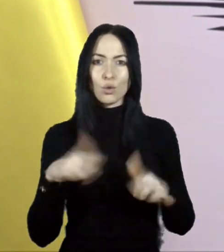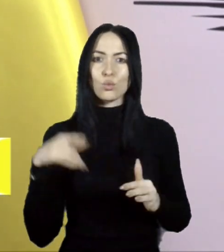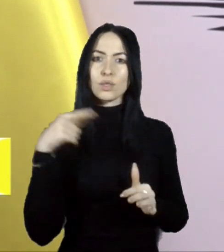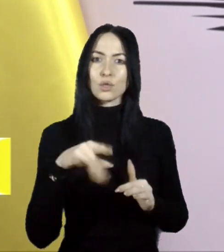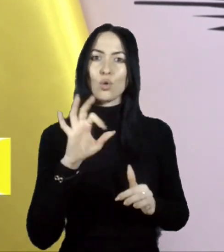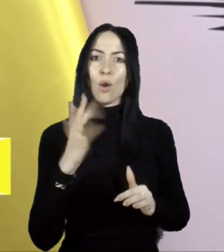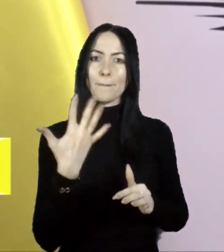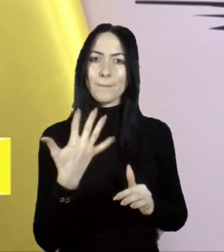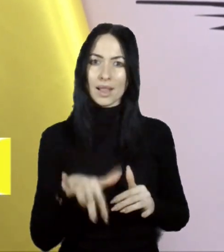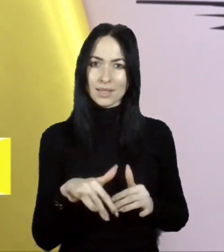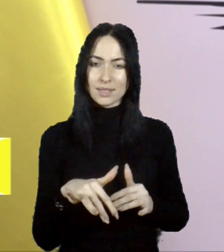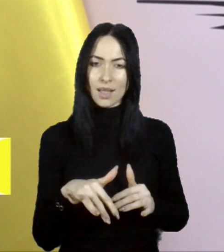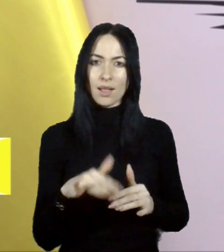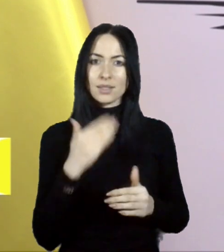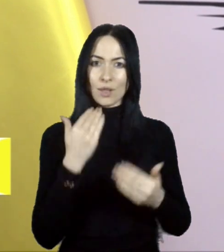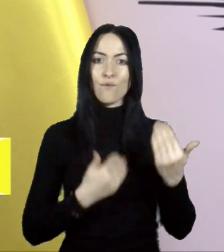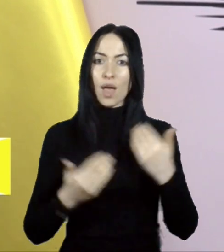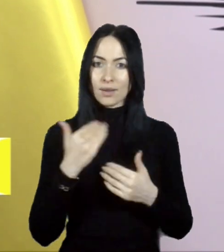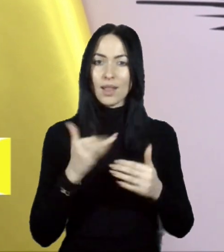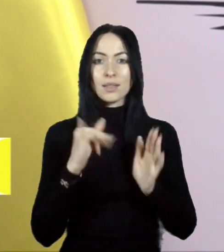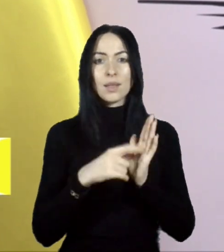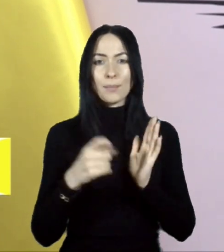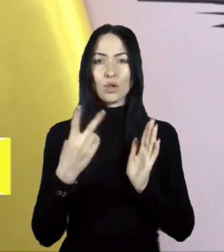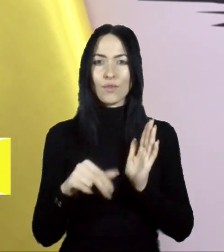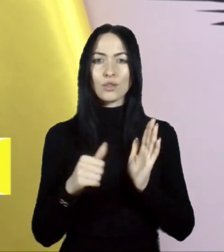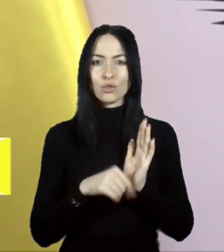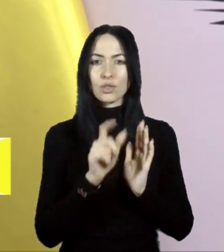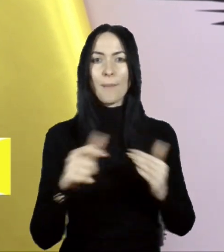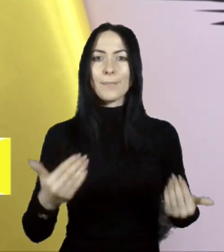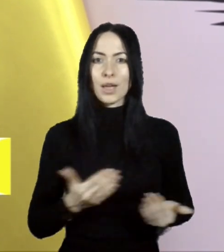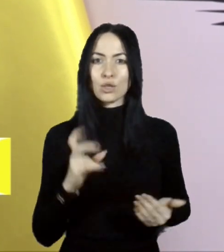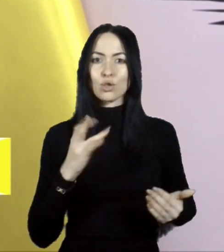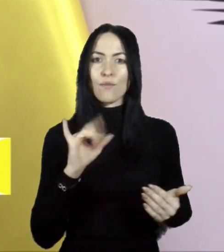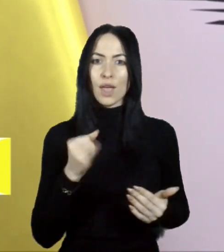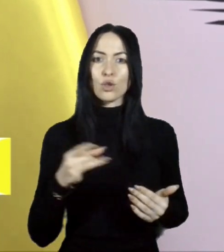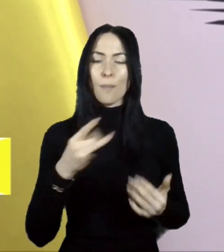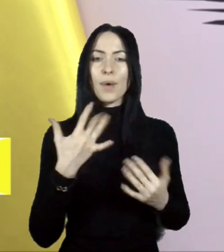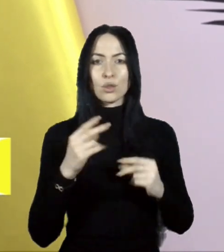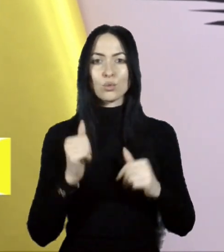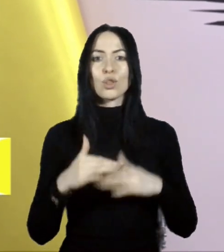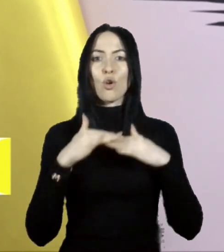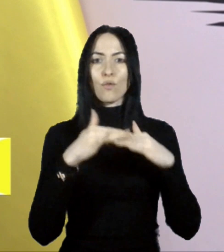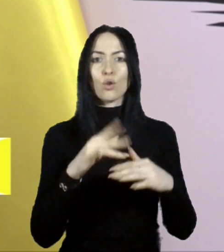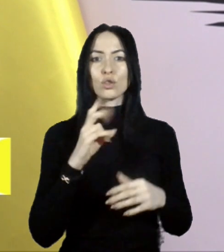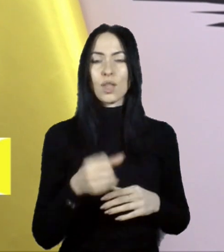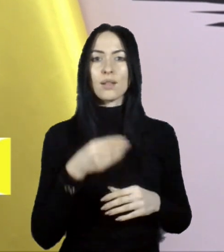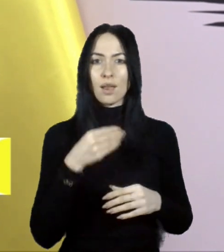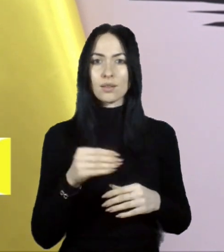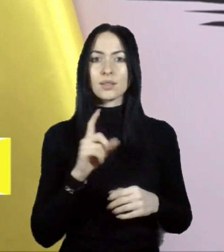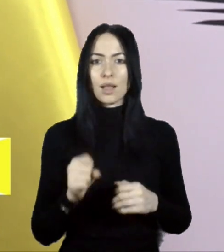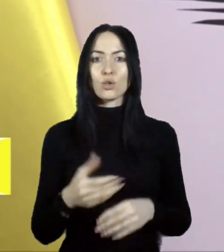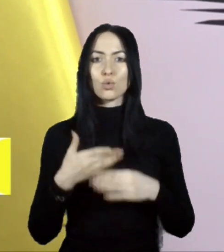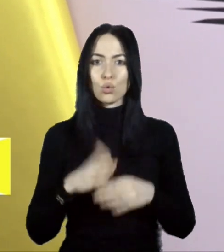звернень, і 726 мешканцям Слов'янської громади нараховані кошти на картки за зруйноване